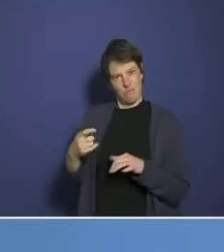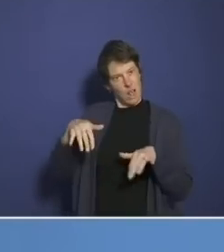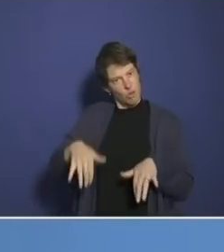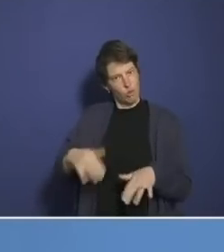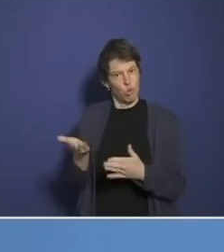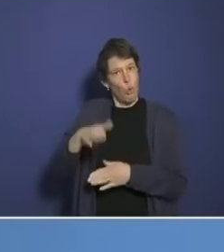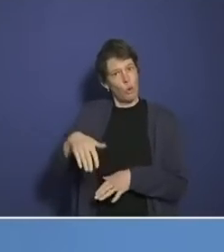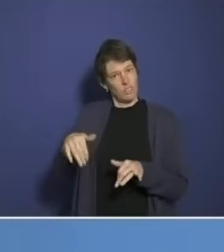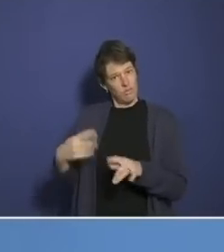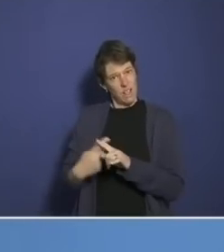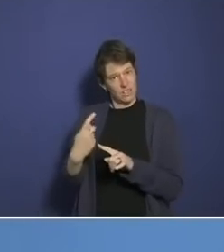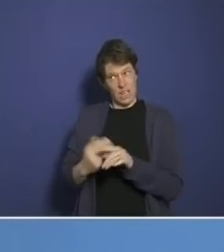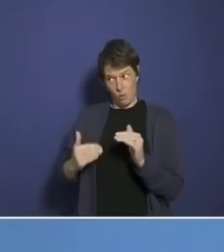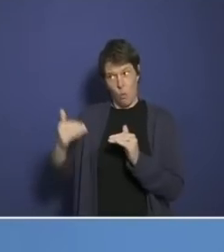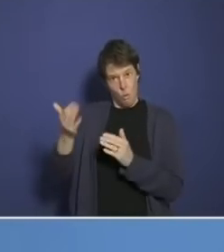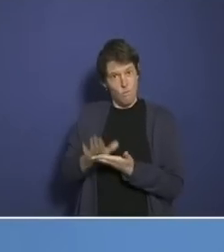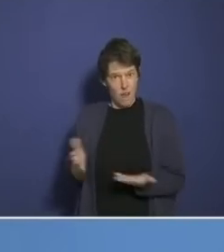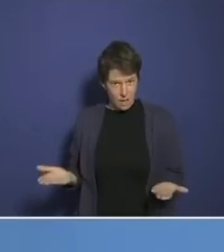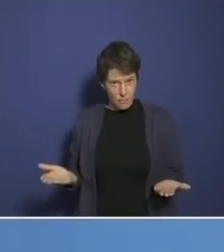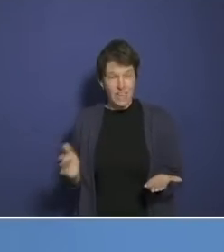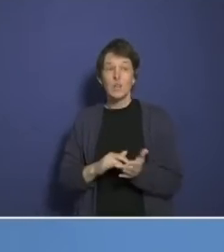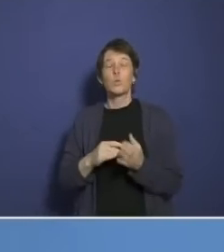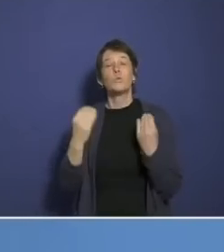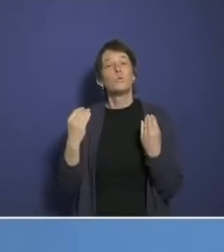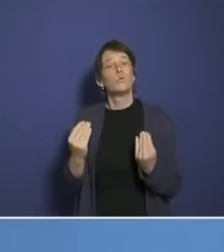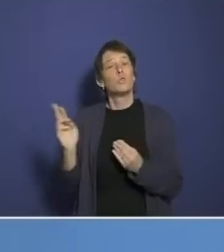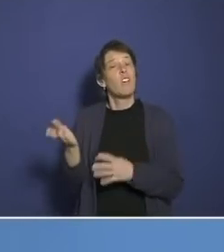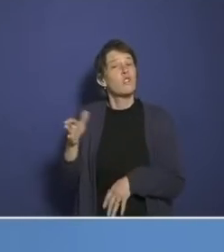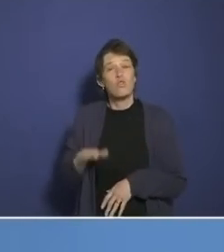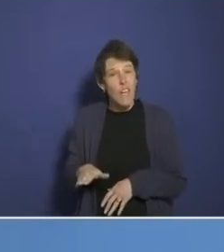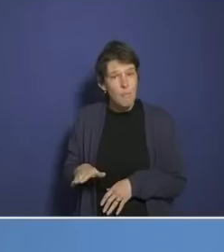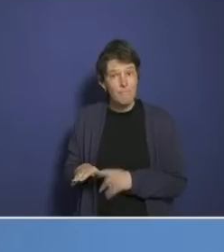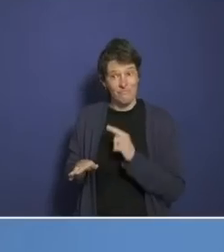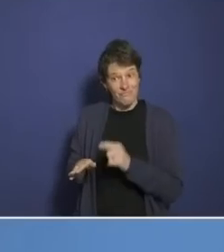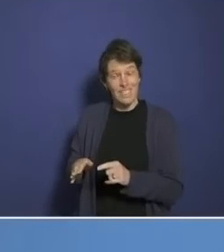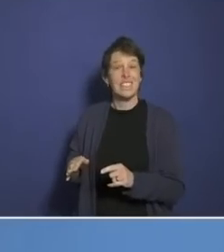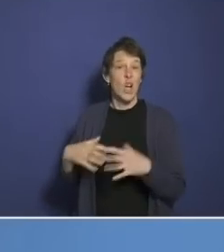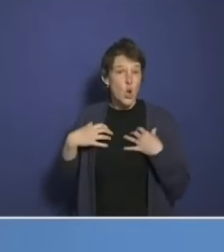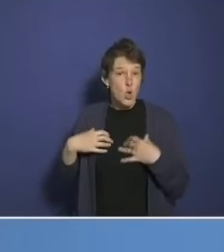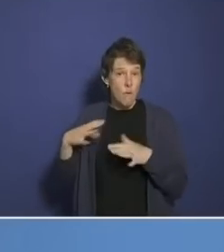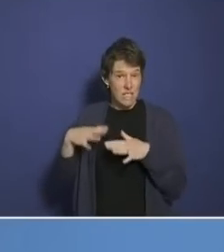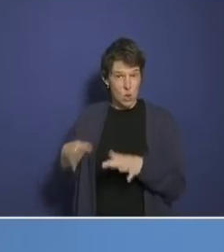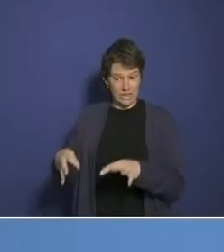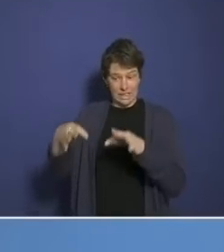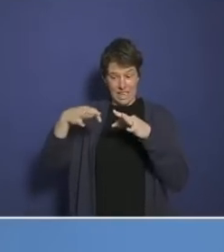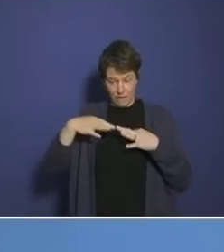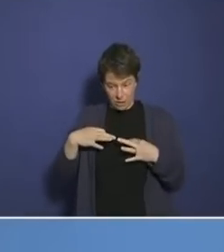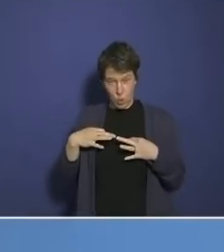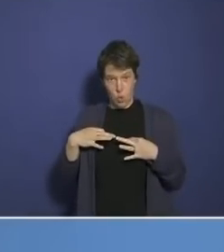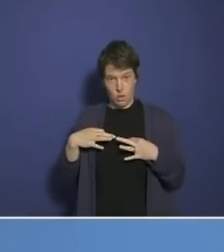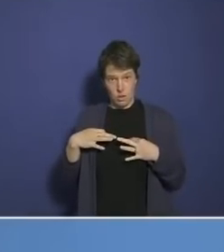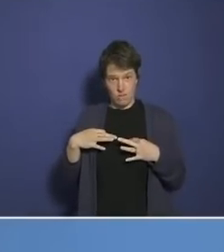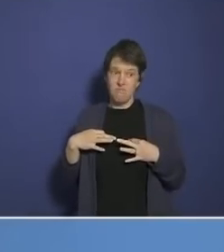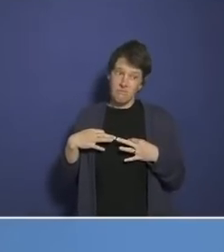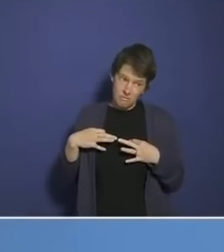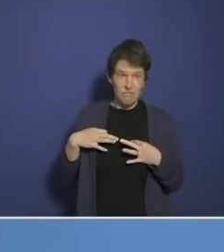Ganz klar, wenn man alle testet und wenn man alle mitzählt, die nicht an Covid, sondern mit Corona sterben, dann wird man